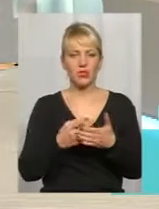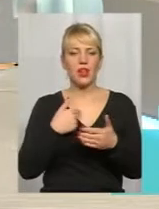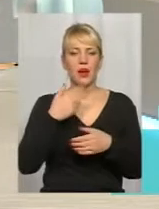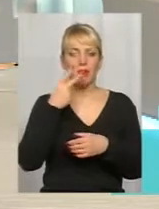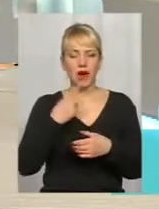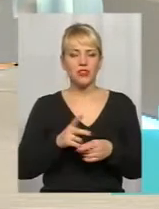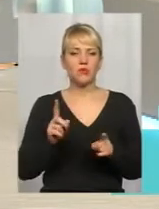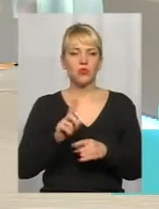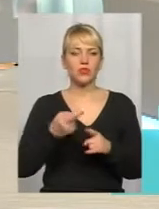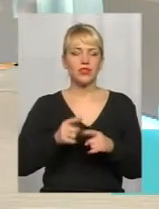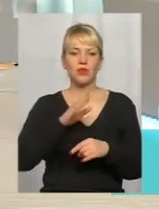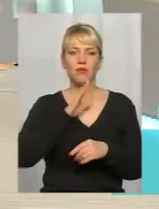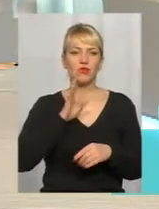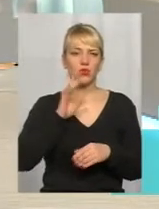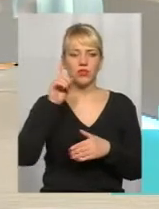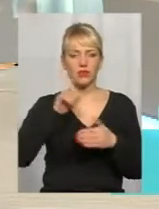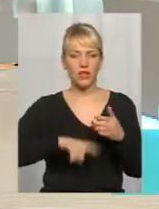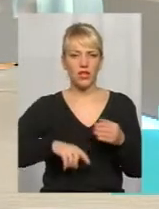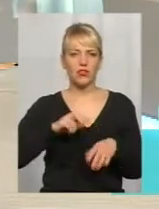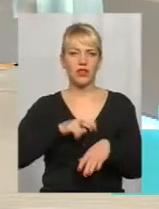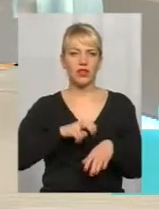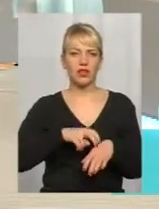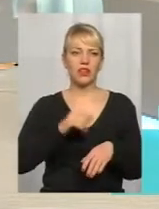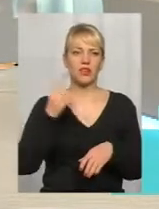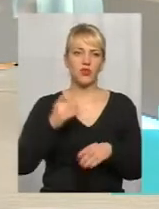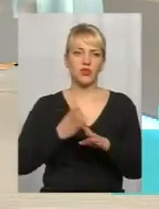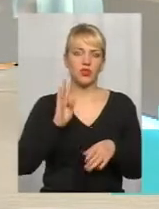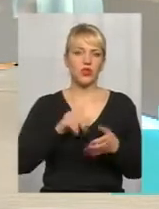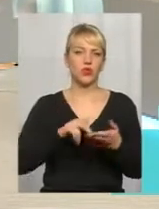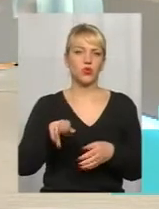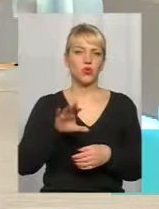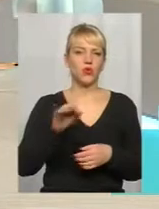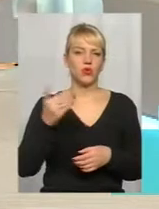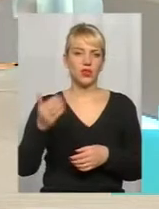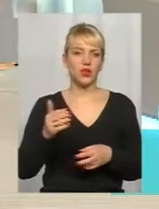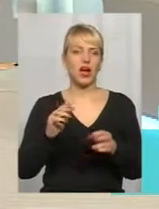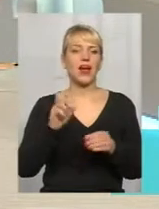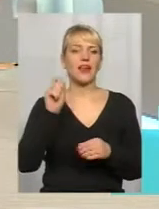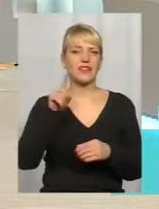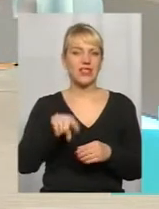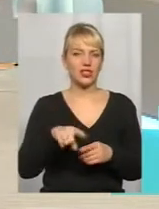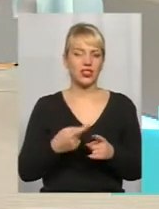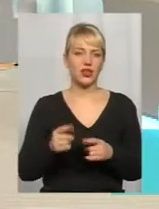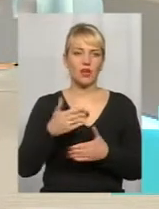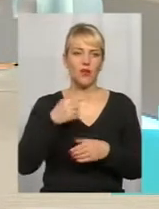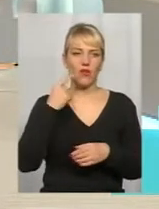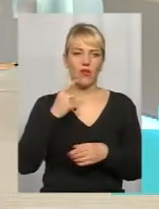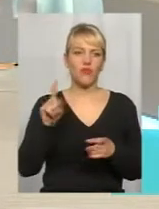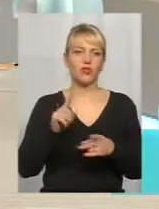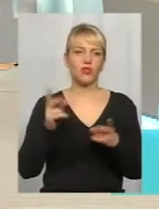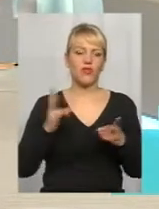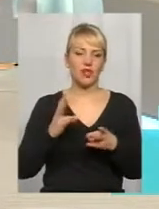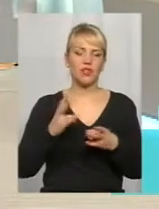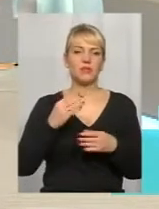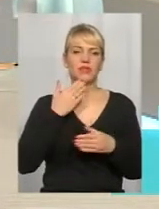ці матусі довіряють лікарям і в першу чергу йдуть до них. Але все ж таки, ми говорили про те, що варто завжди